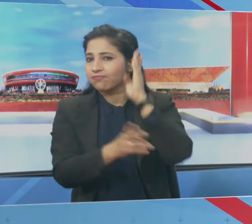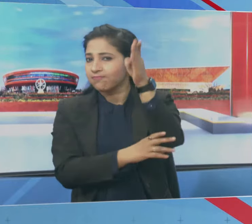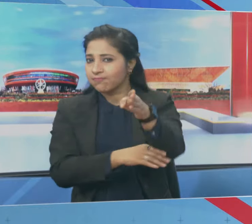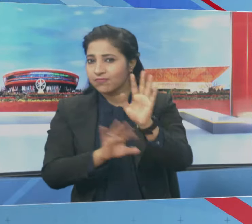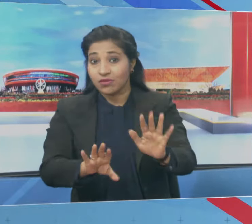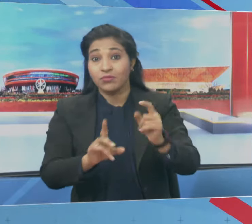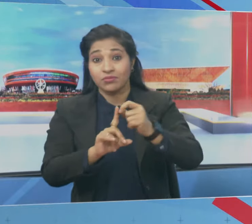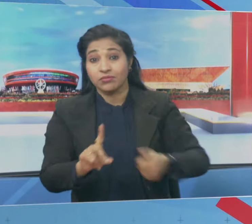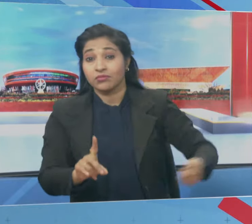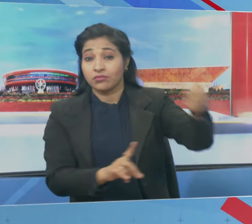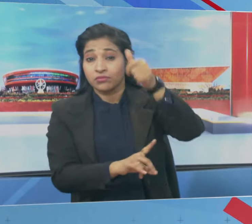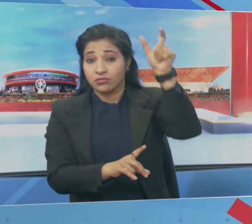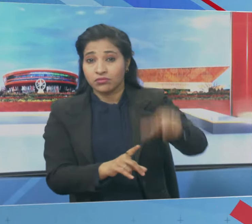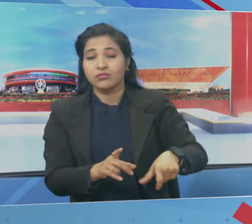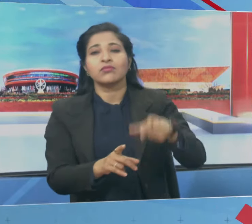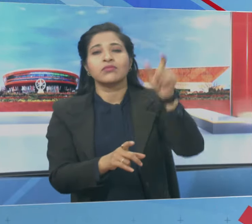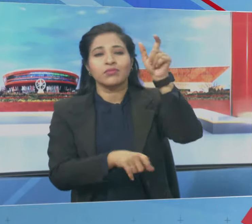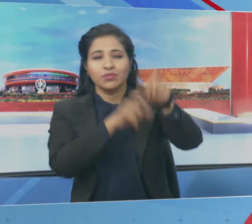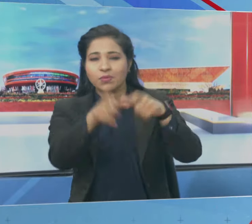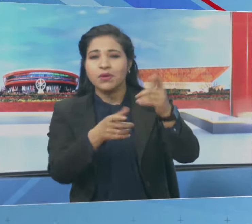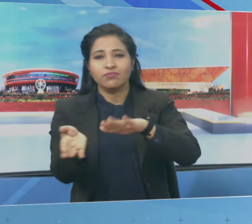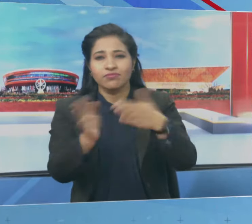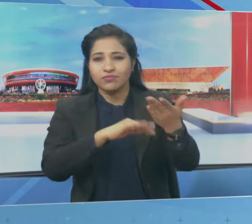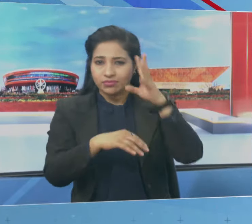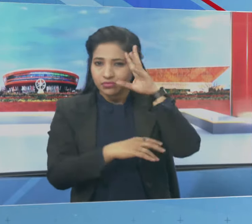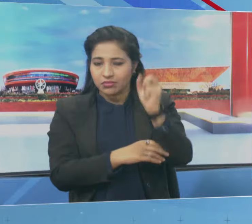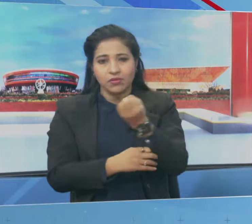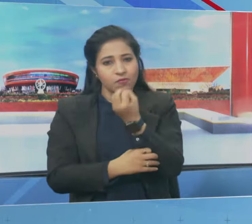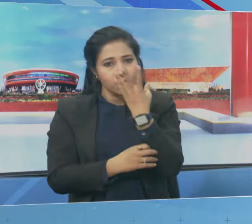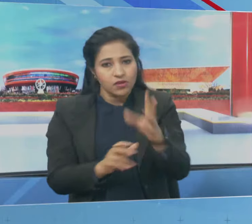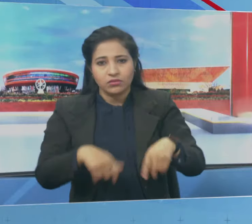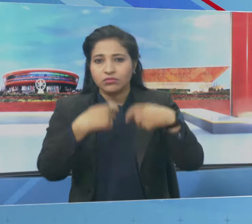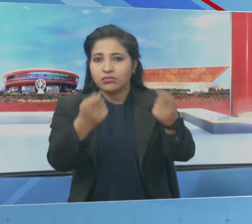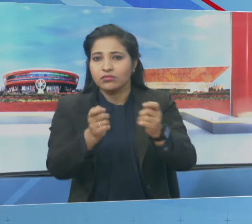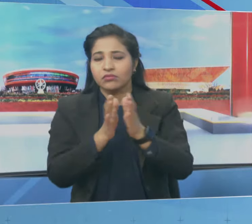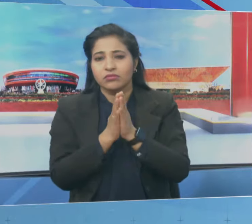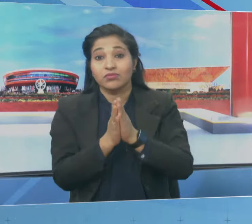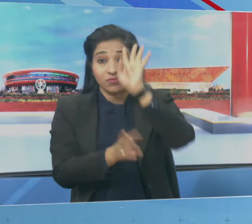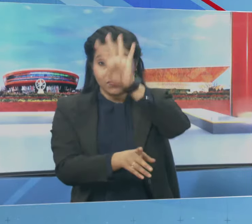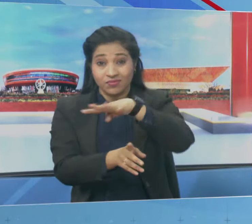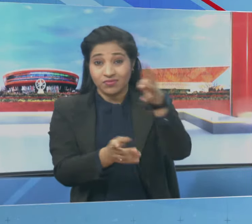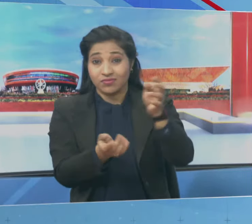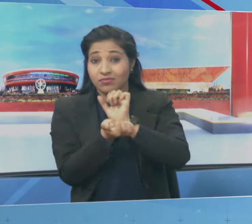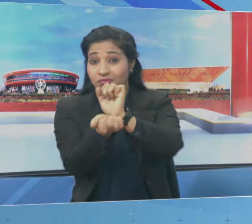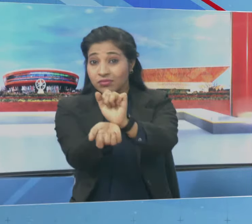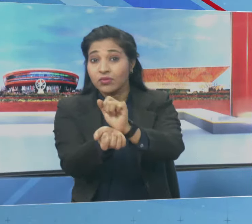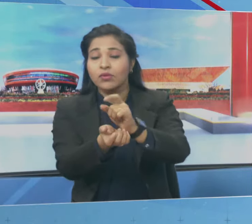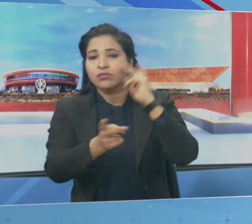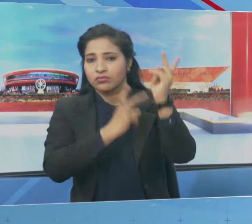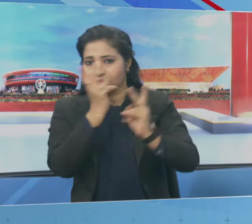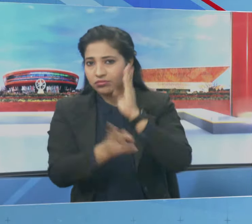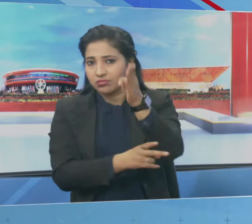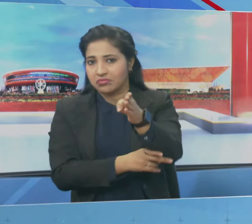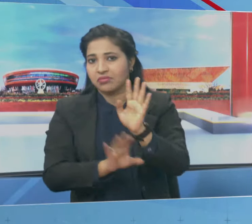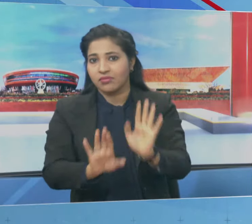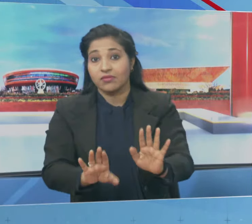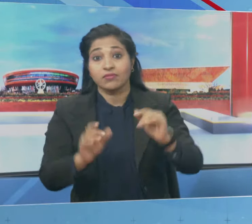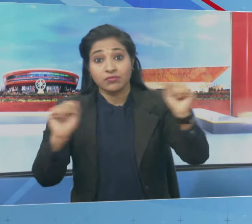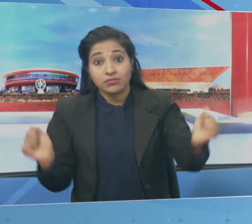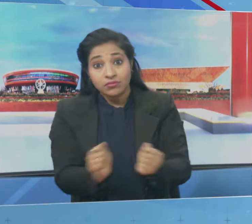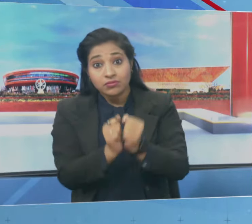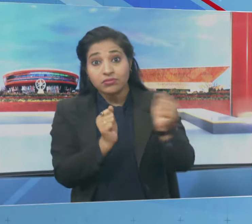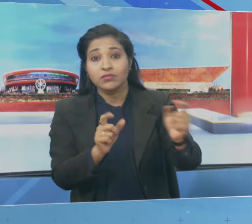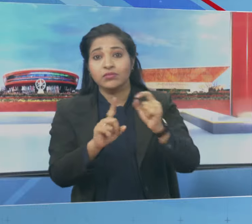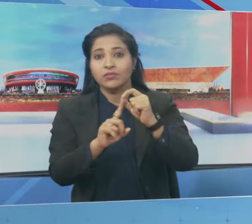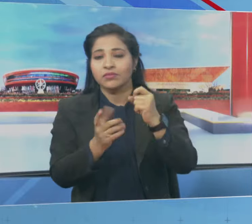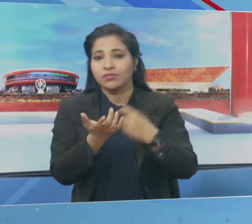राश्ट्रुपती आज श्वहीत स्थम पर मल्यारपन करेंगी और सेलिलर जेल परिसर और संख्राले का दोरा करेंगी साथ ही वह